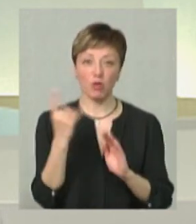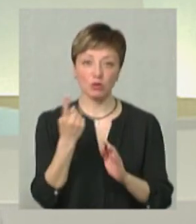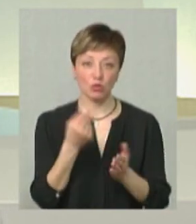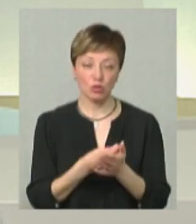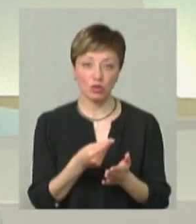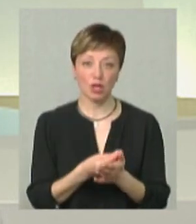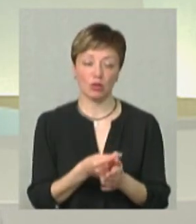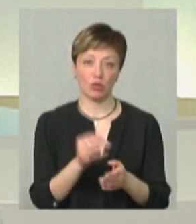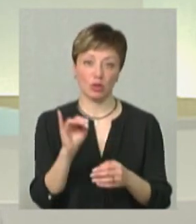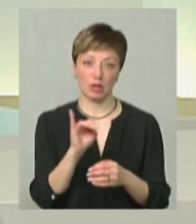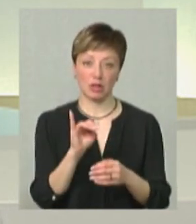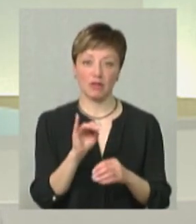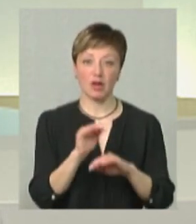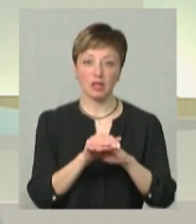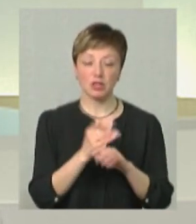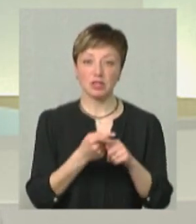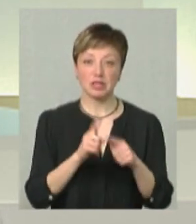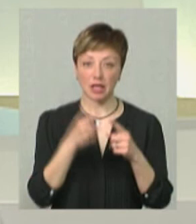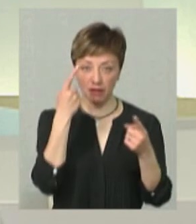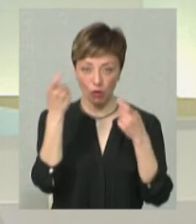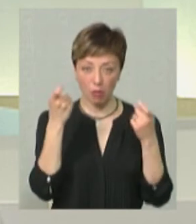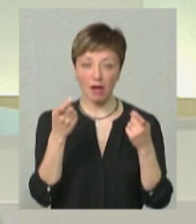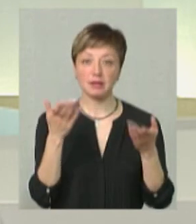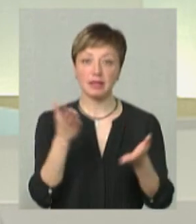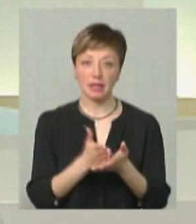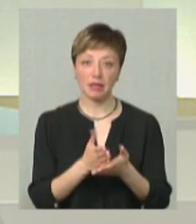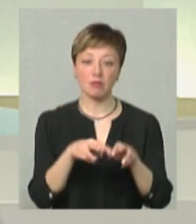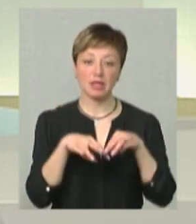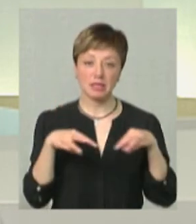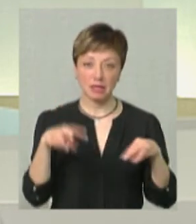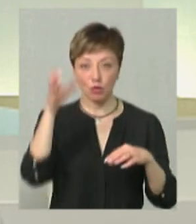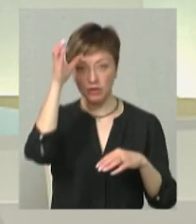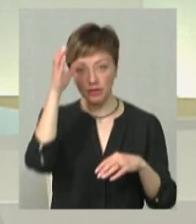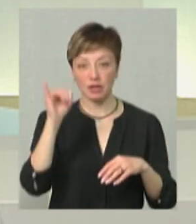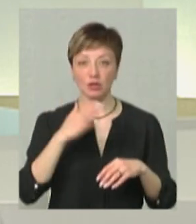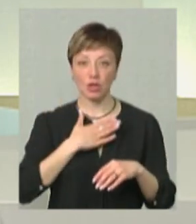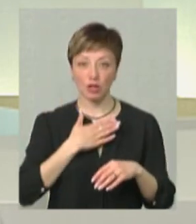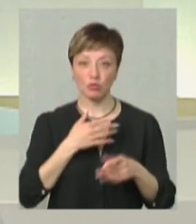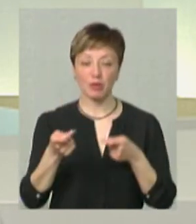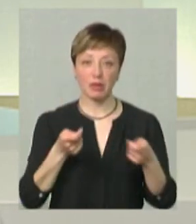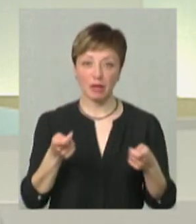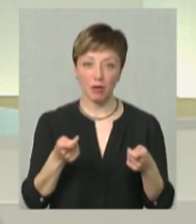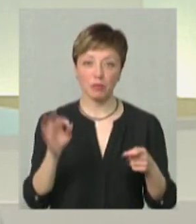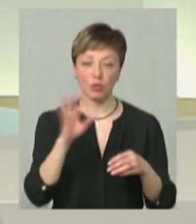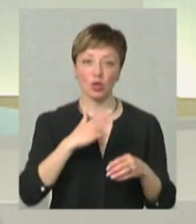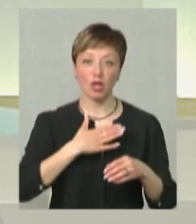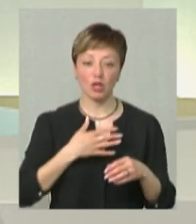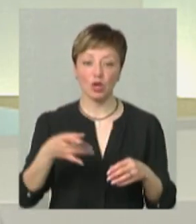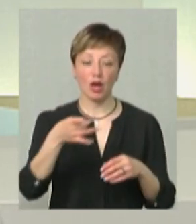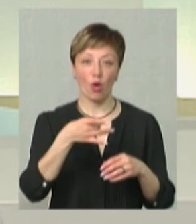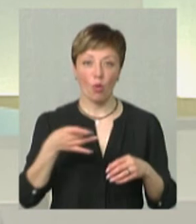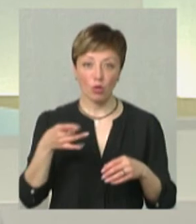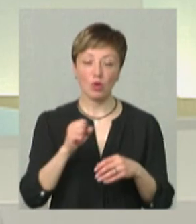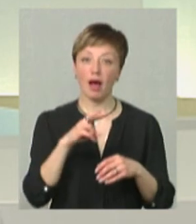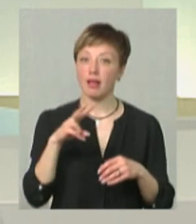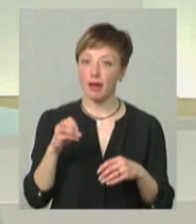бюджету. І фактично ця інформація вона є і в Міністерстві освіти, і в нашому департаменті стосовно нашого регіону,